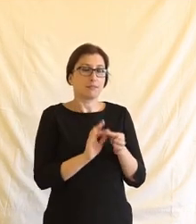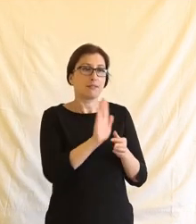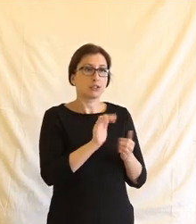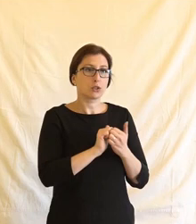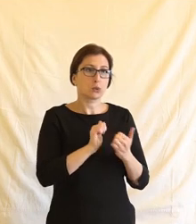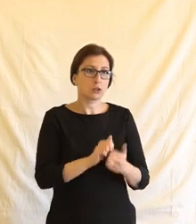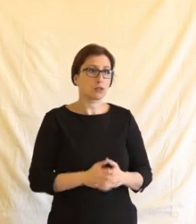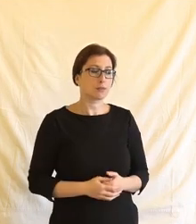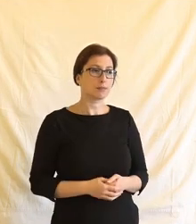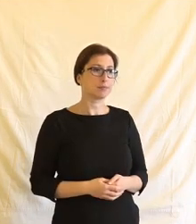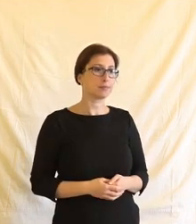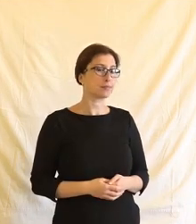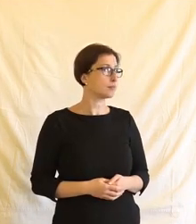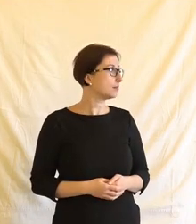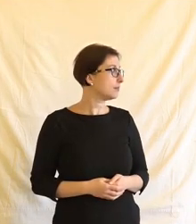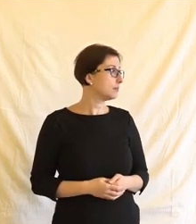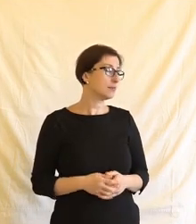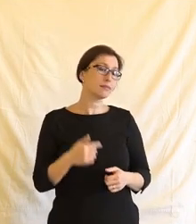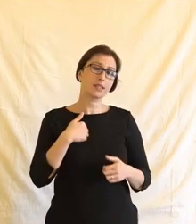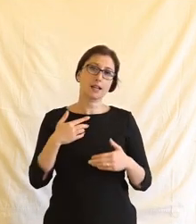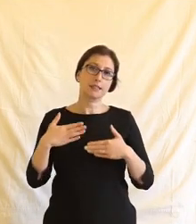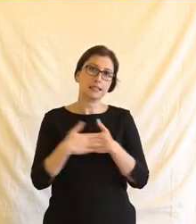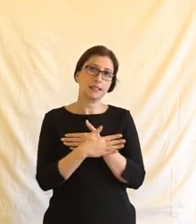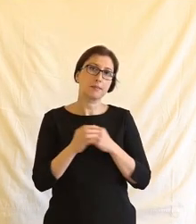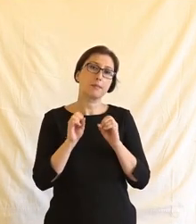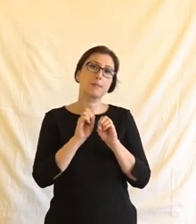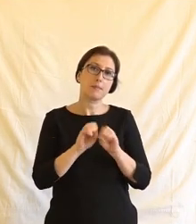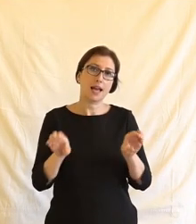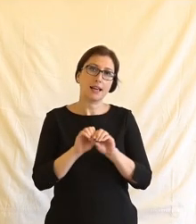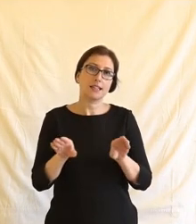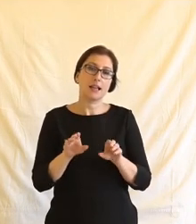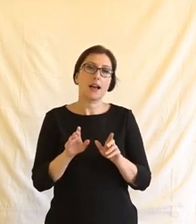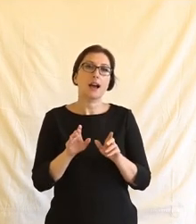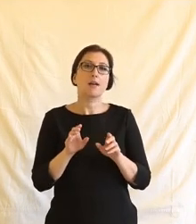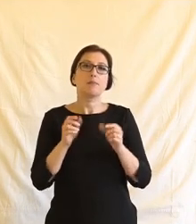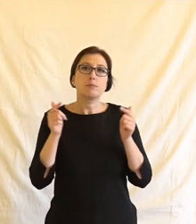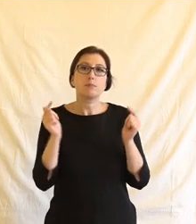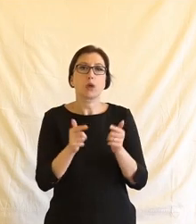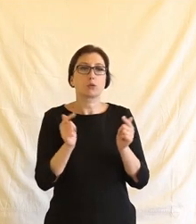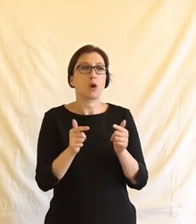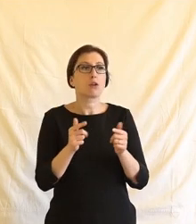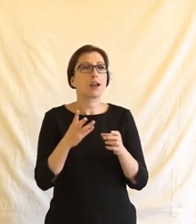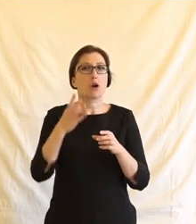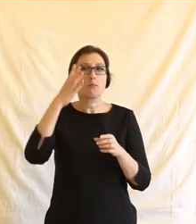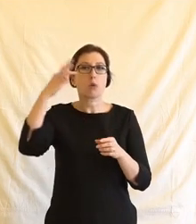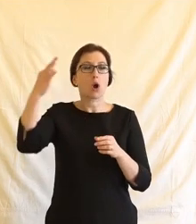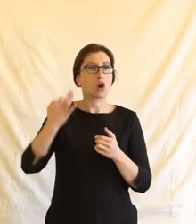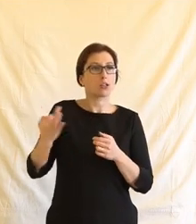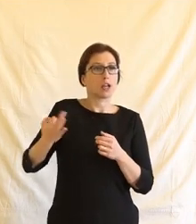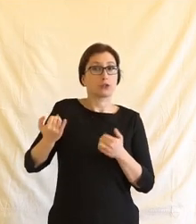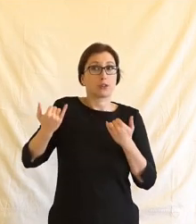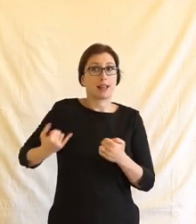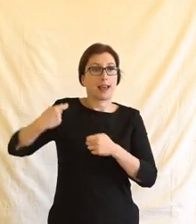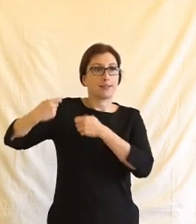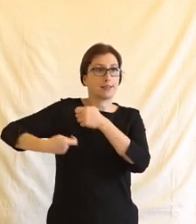Já možná jenom krátce, mně se zdá, že média jakoby hodně podporují tu sezónost, tu módovost, vlastně to, co se děje,